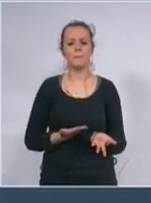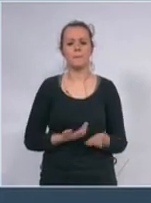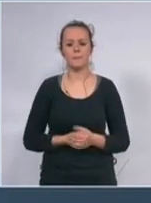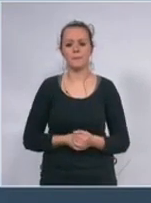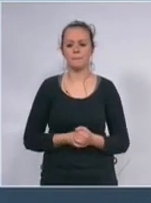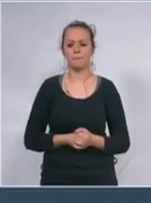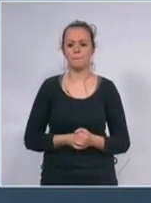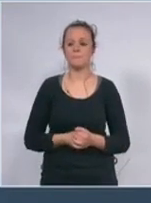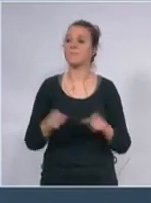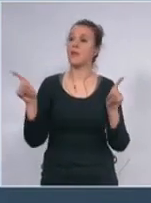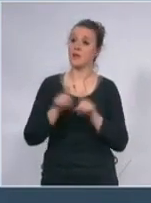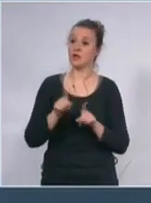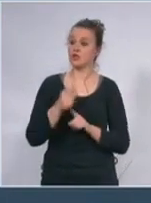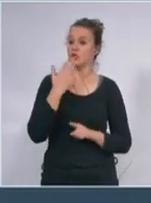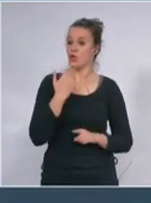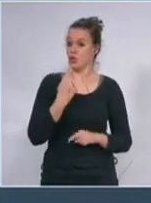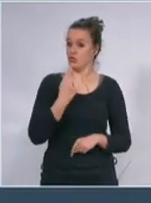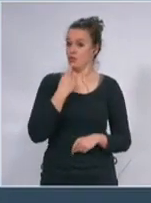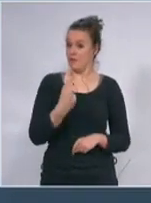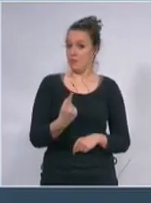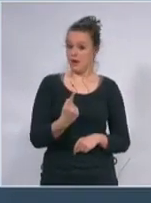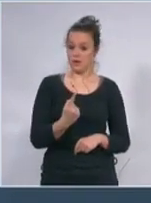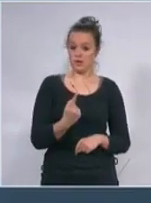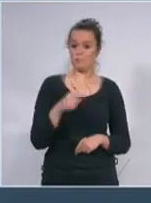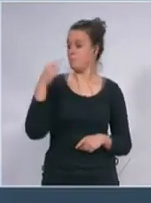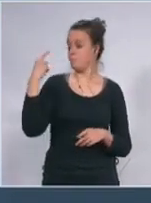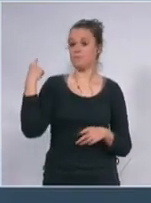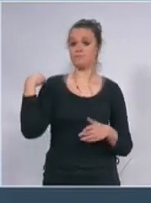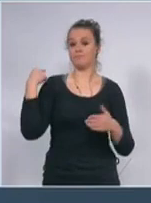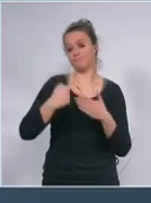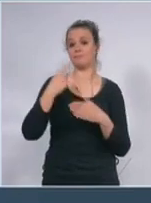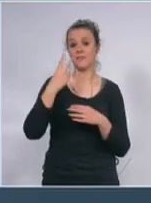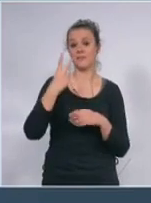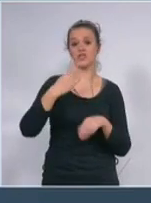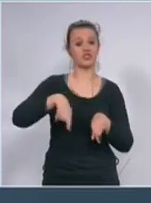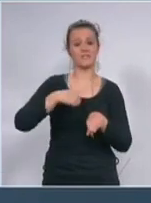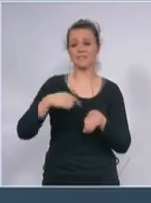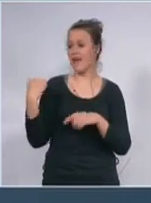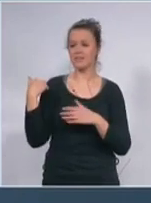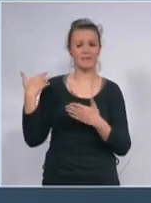Želim također da vam kažem da smo mi radili u posljednje 24 sata sve vreme.